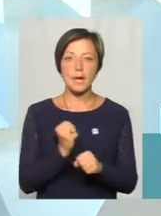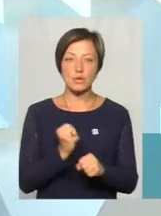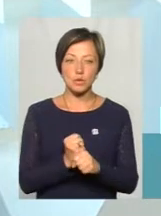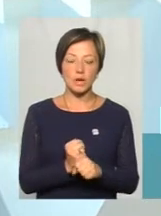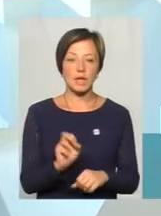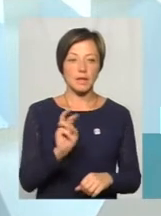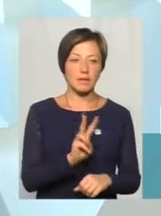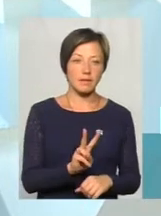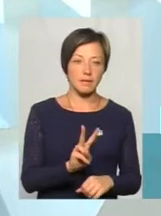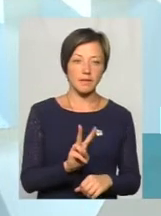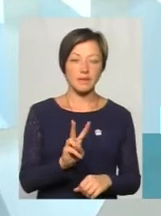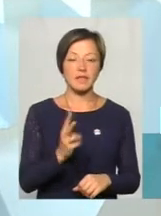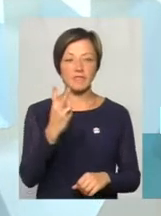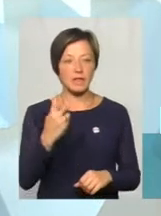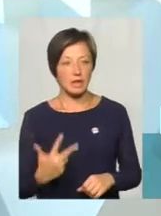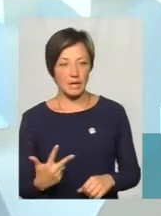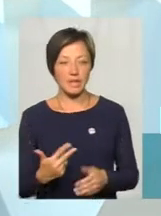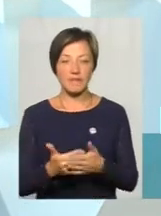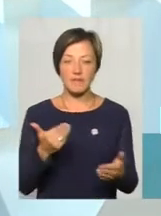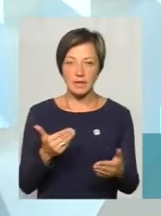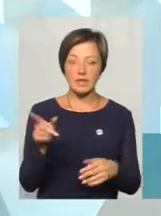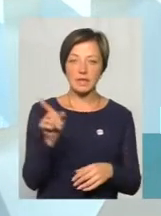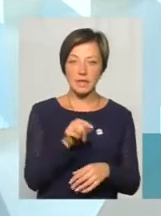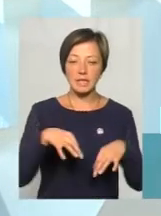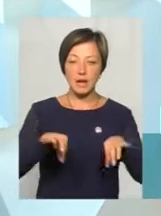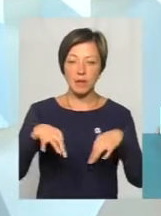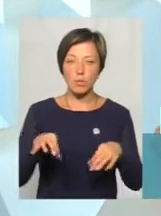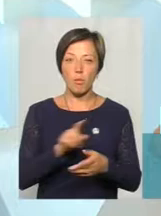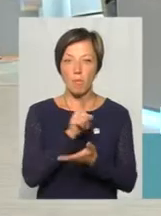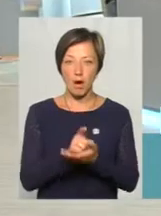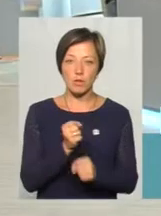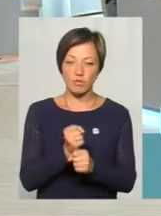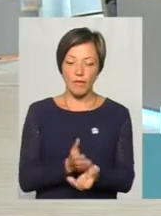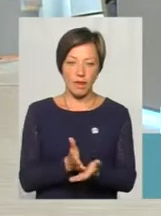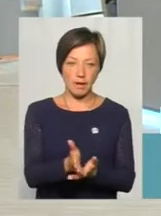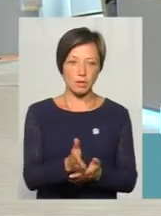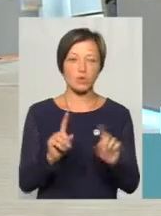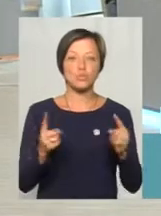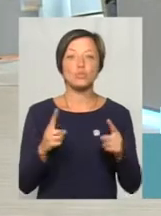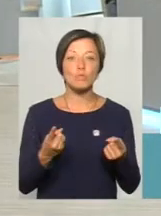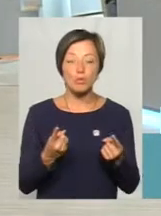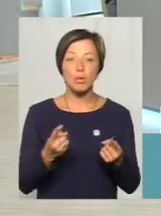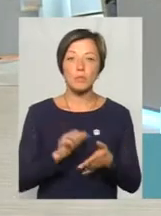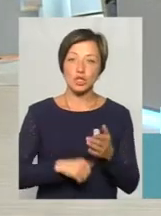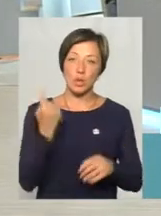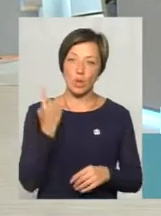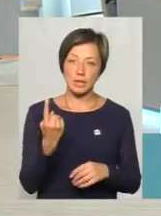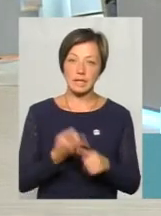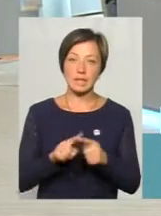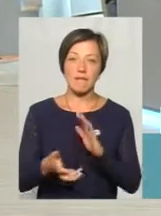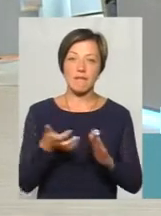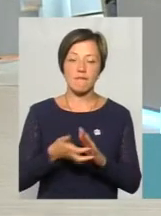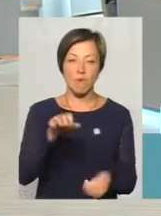дві треті від тих транспортних засобів, які мають працювати на лінії. Чому? Причина одна – це